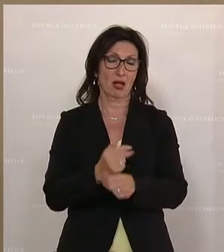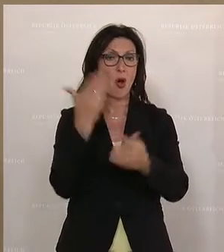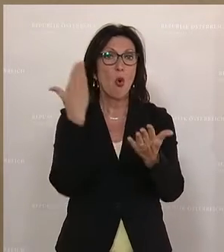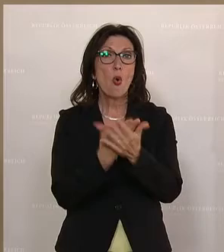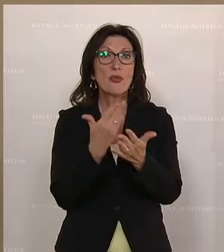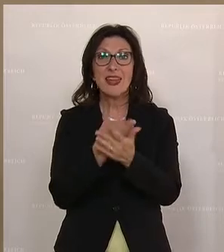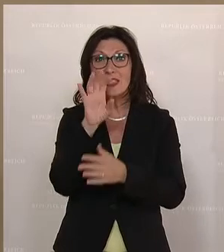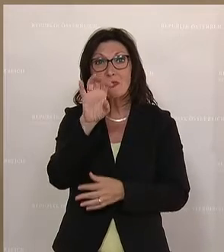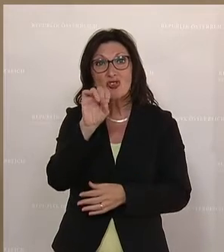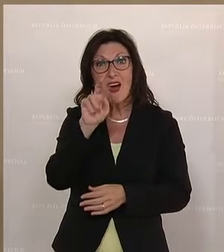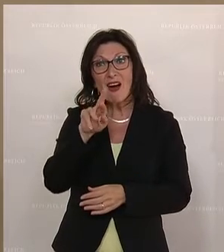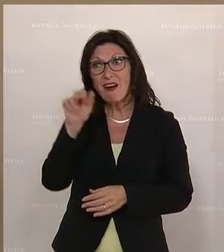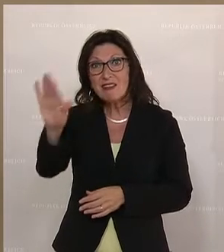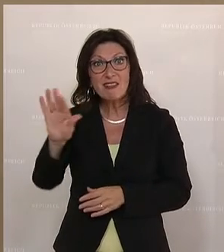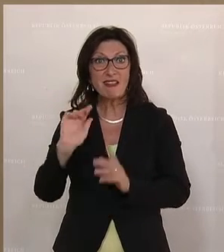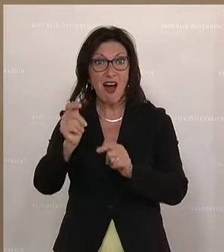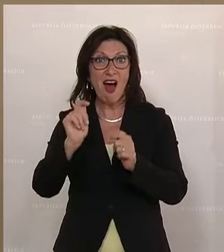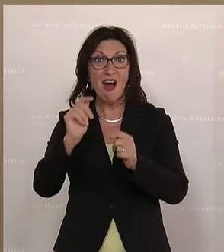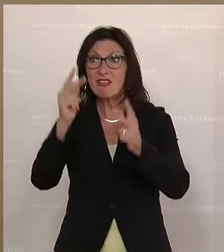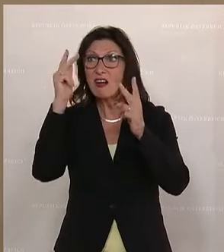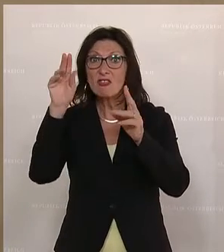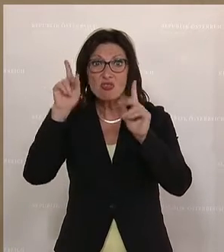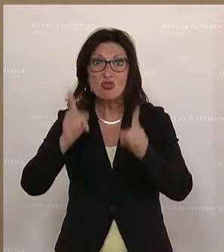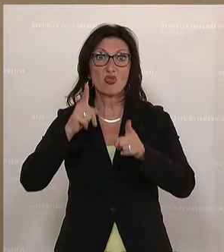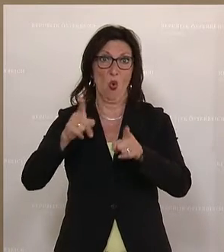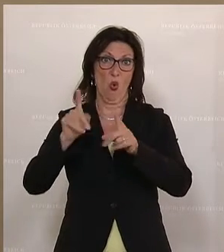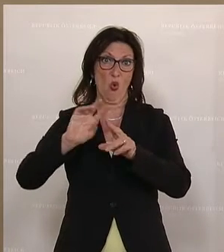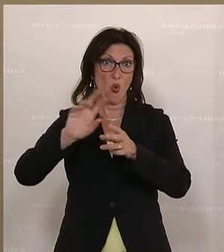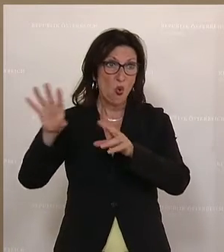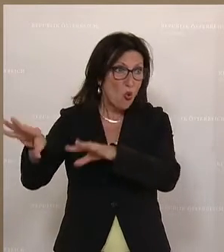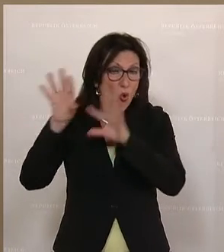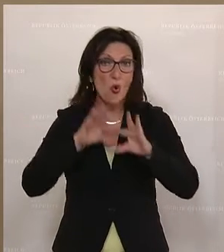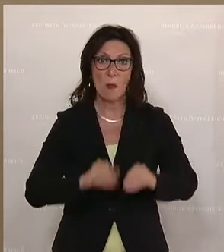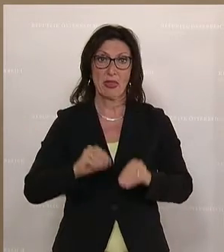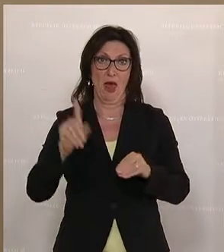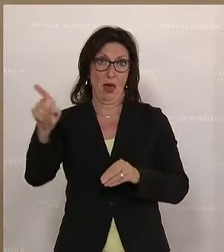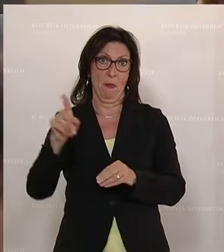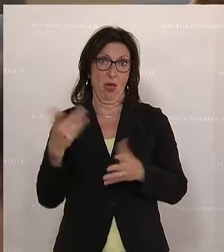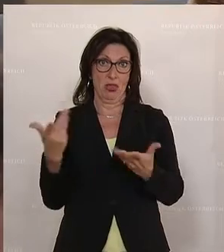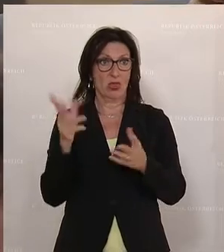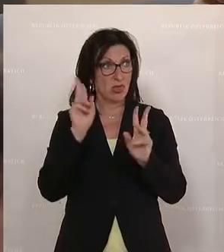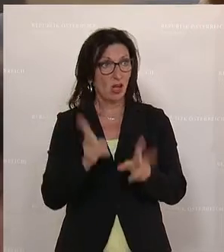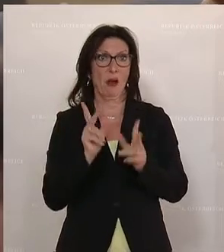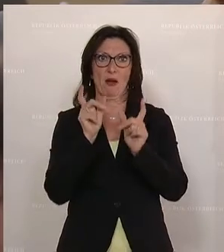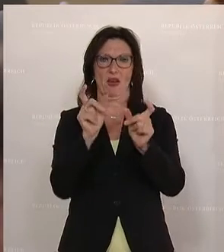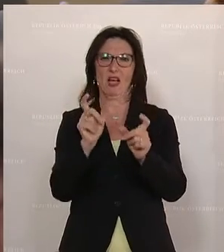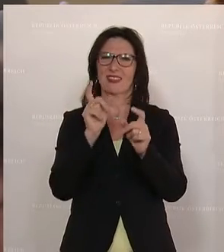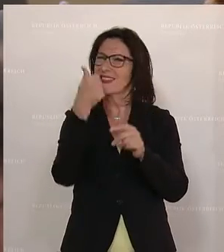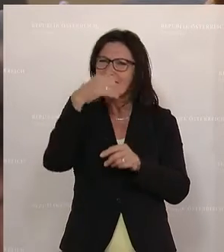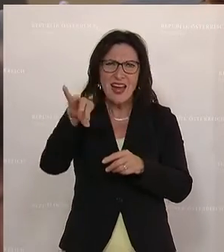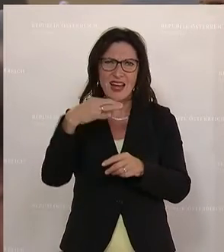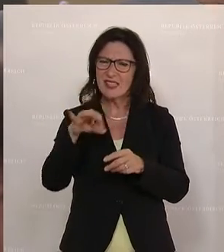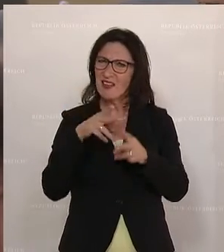von Niki Scherk anzunehmen, um das zu verhindern. Weil das ist der einzige Weg, wie wir es tun können, ist, wenn wir spezifizieren, welche